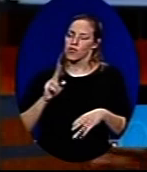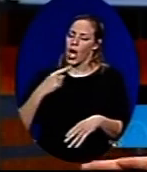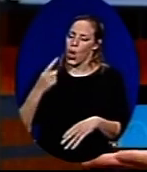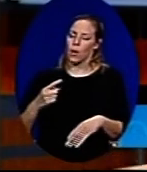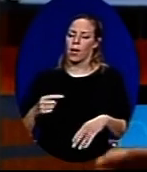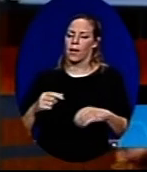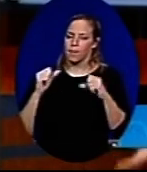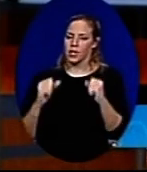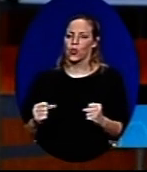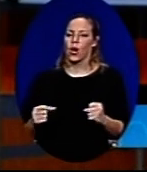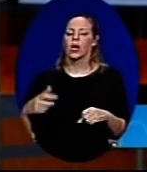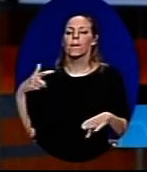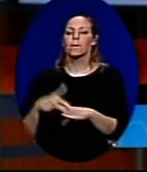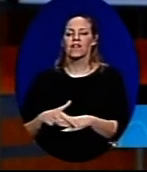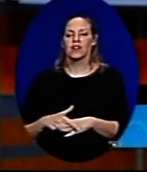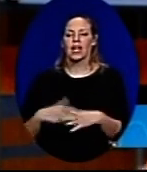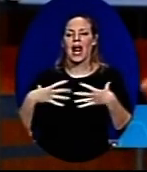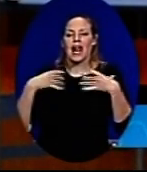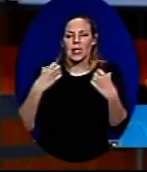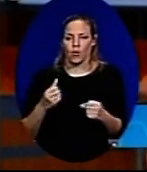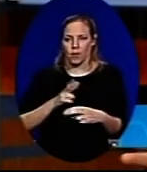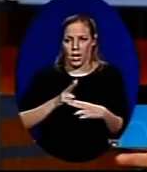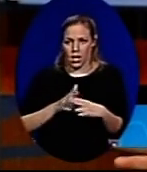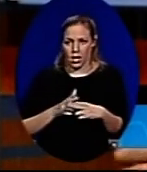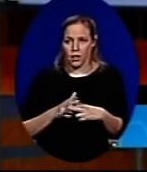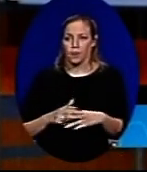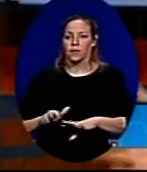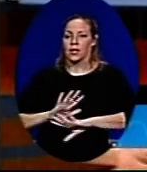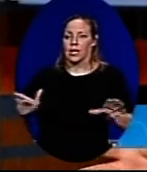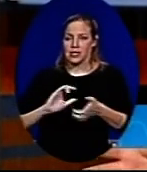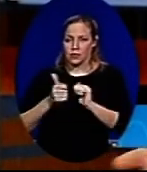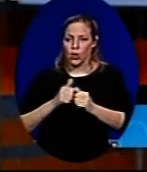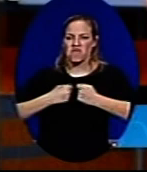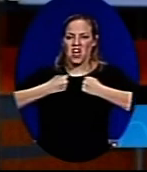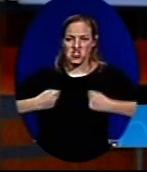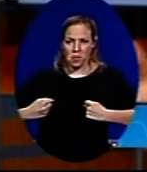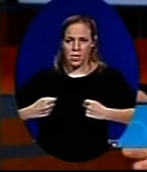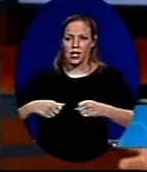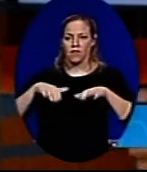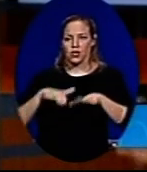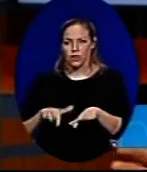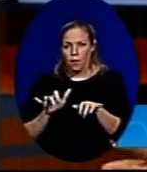לומר בוודאות, שזה מפריע על הריפוי מהמחלה. היעדר פעילות גופנית והשמנה בילדים,